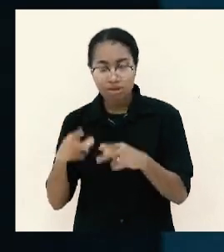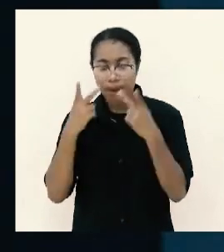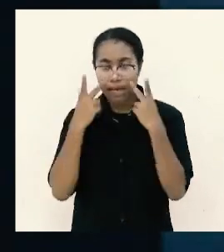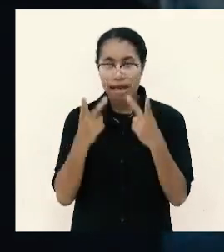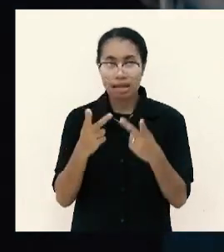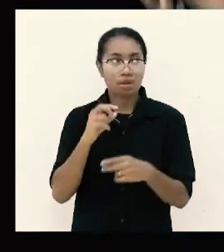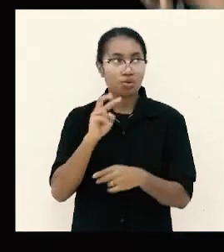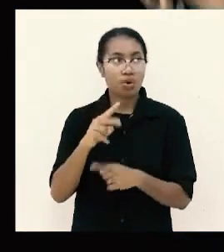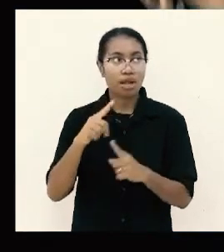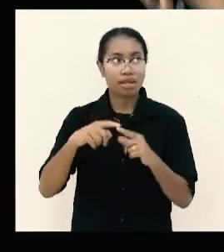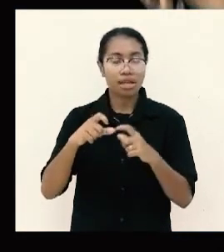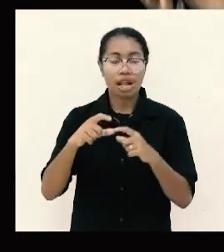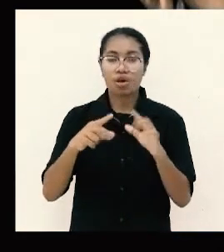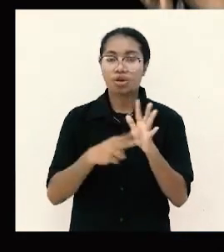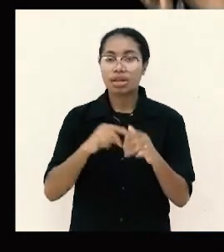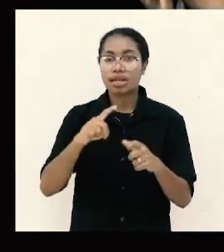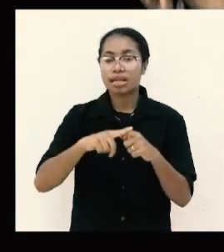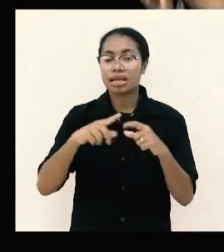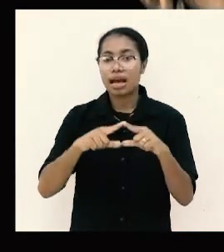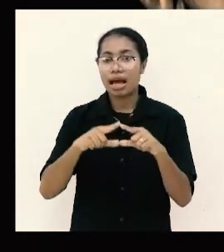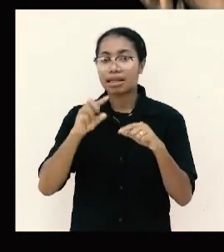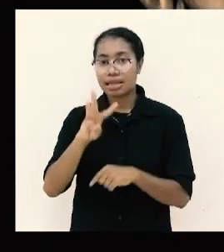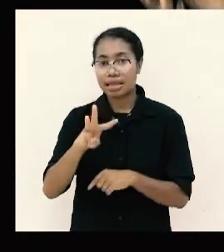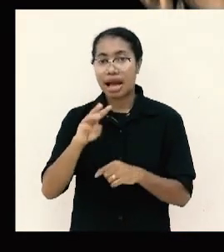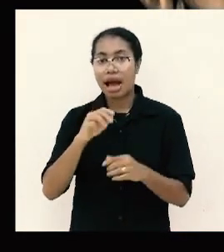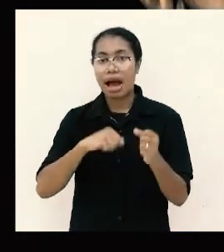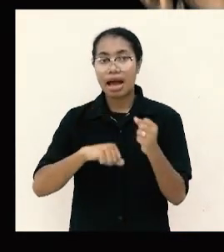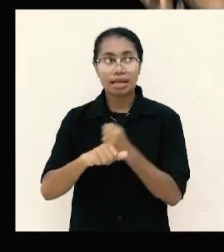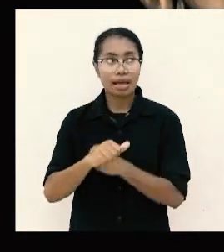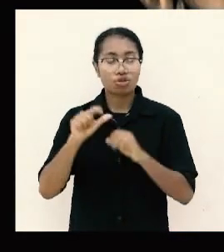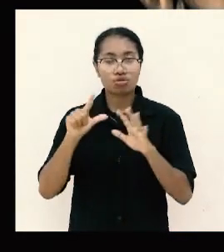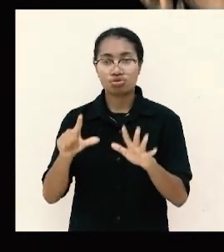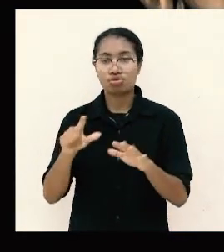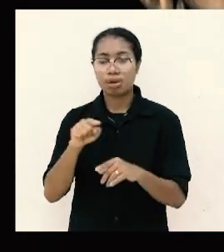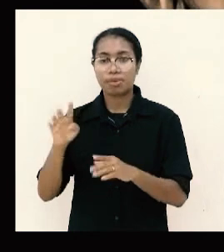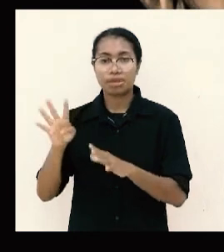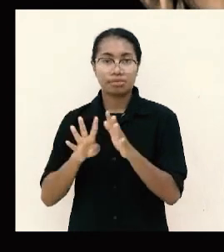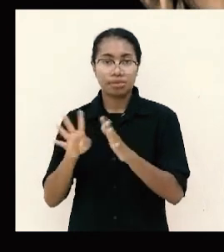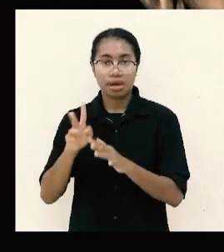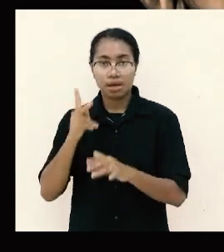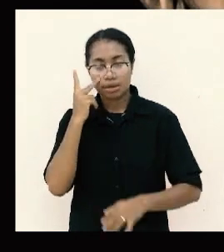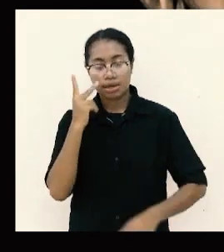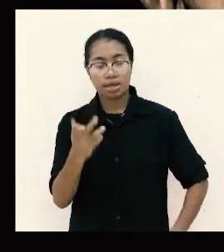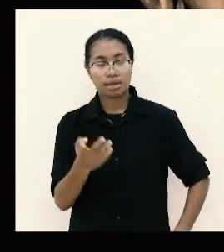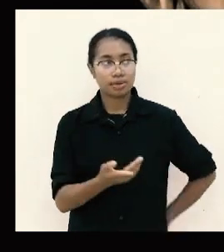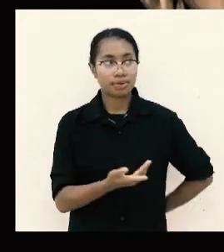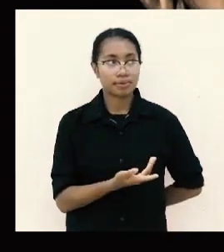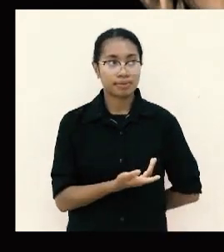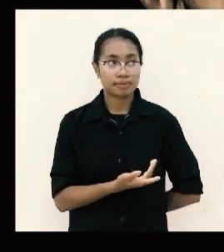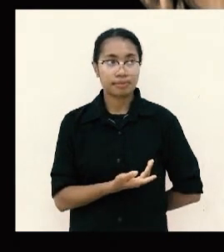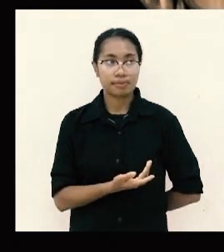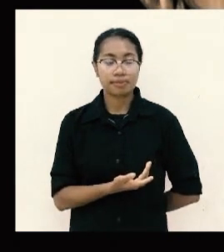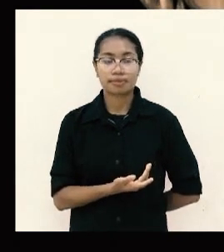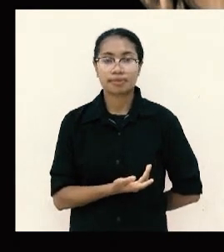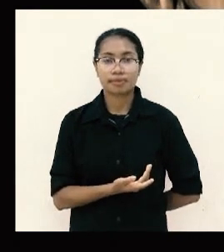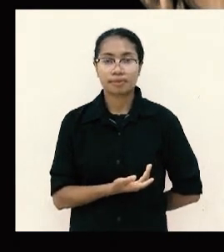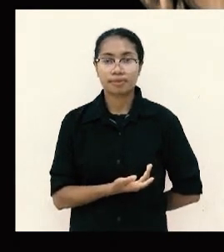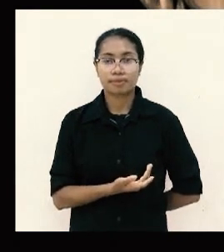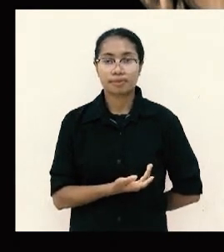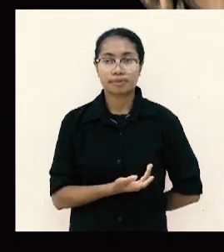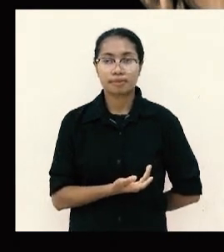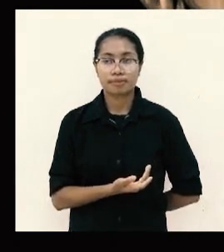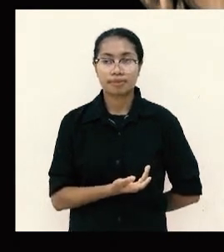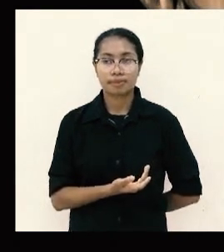sebab kamu sendiri tahu bagaimana kamu harus mengikuti teladan kami karena kami tidak lalai bekerja diantara kamu